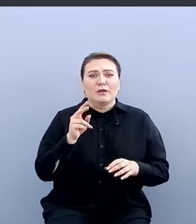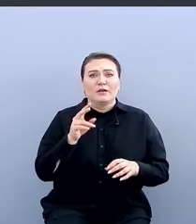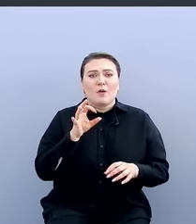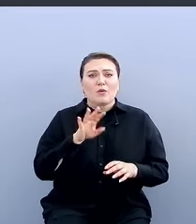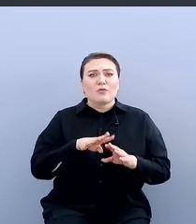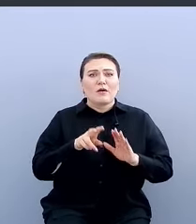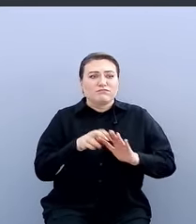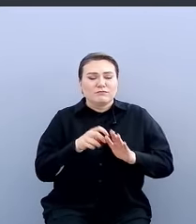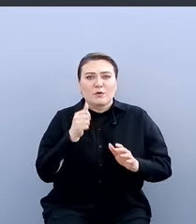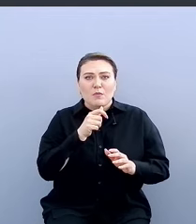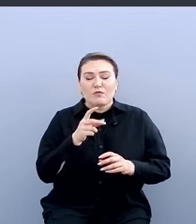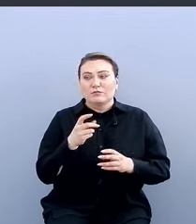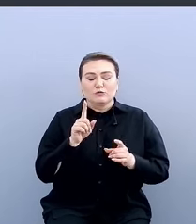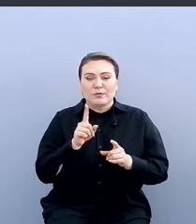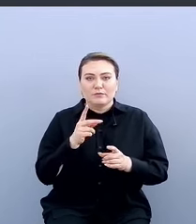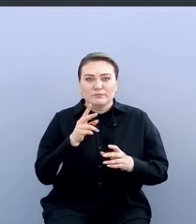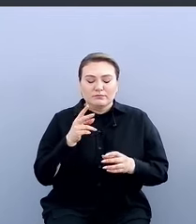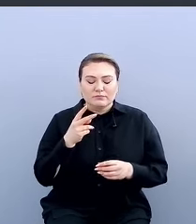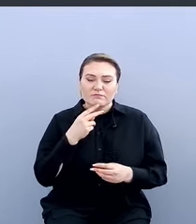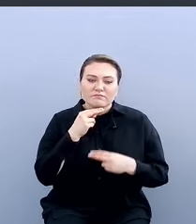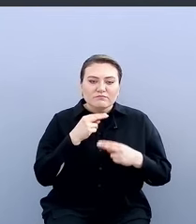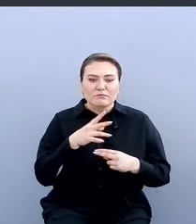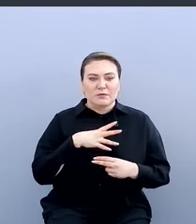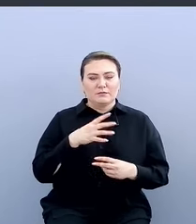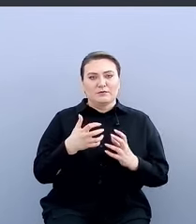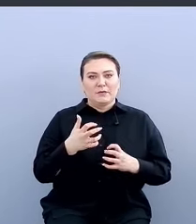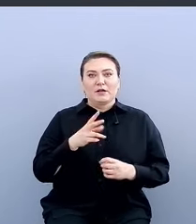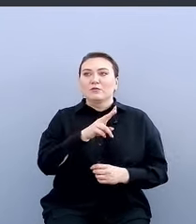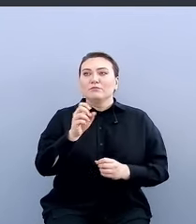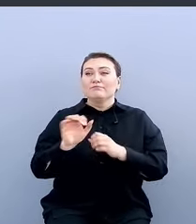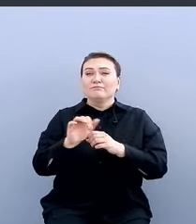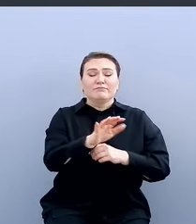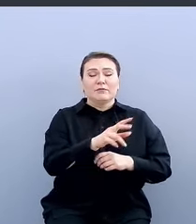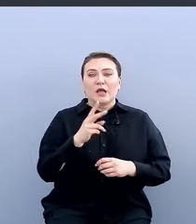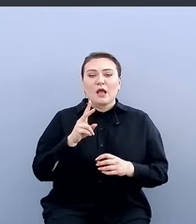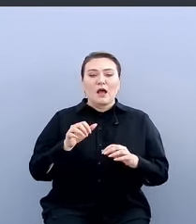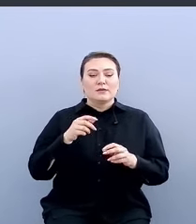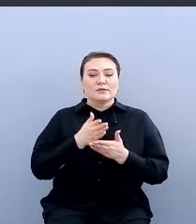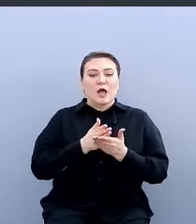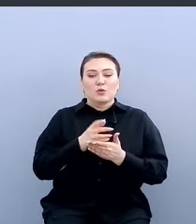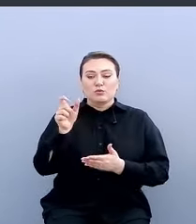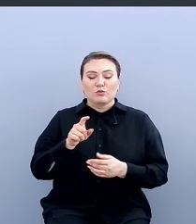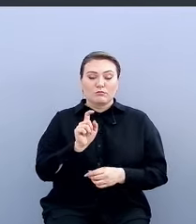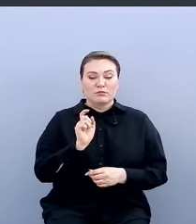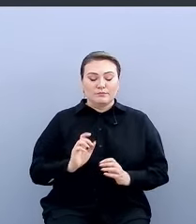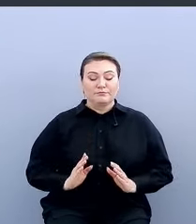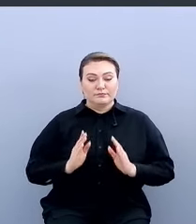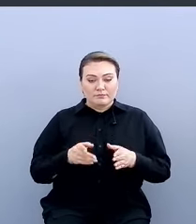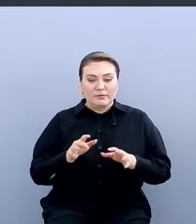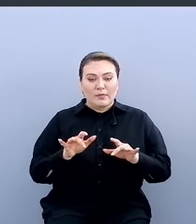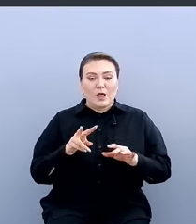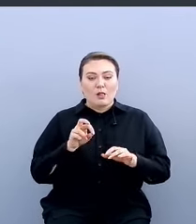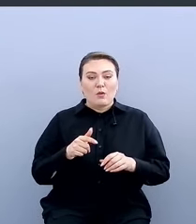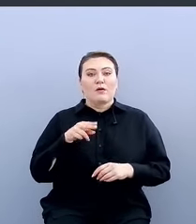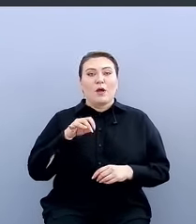Ты рассылаешь на своих сотрудников, на какую-то часть, и, соответственно, там кто-то кликает, вводит свой там логин, пароль, второй фактор, что-нибудь